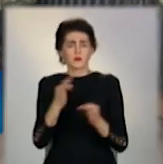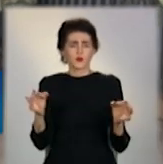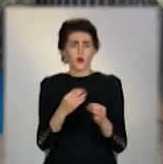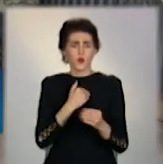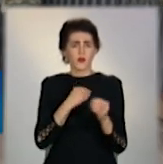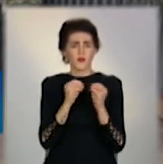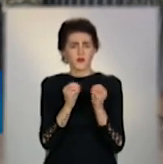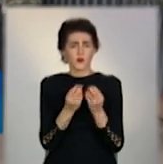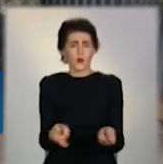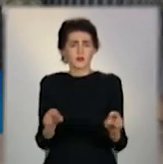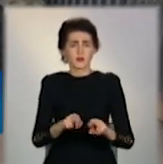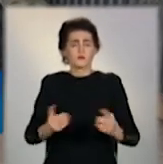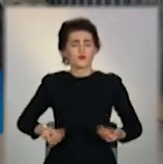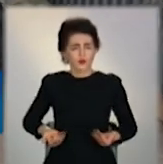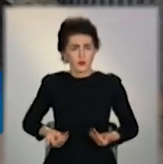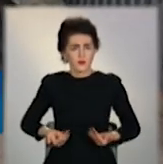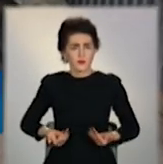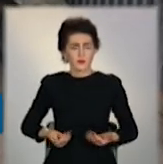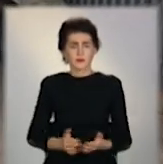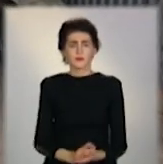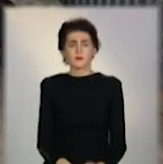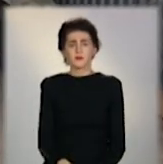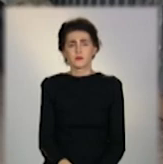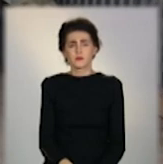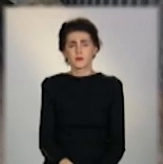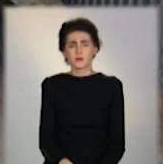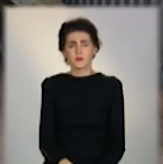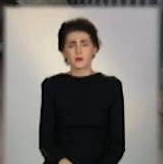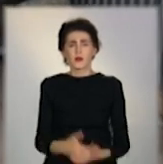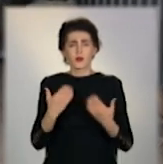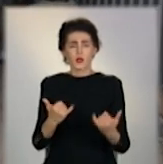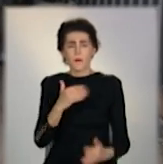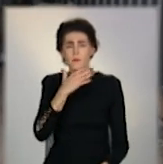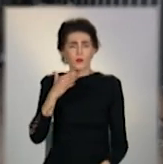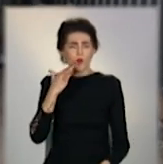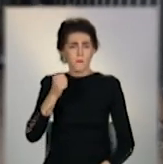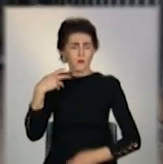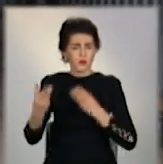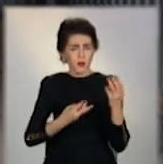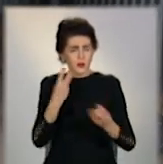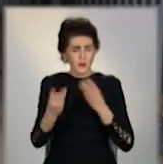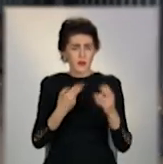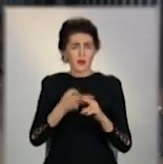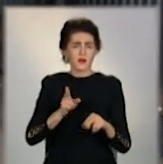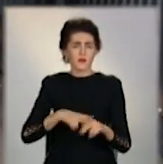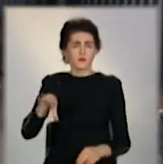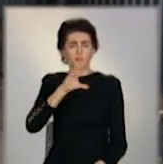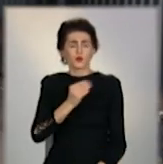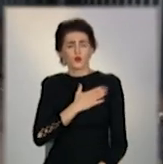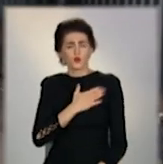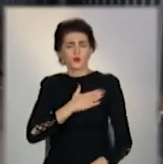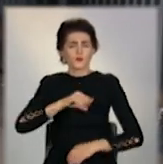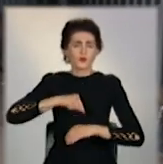щоб була життя. Понимаєте? Зараз дуже багато погоріло. І це так відзувається в душах людей.